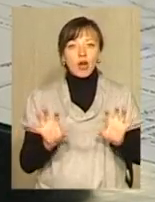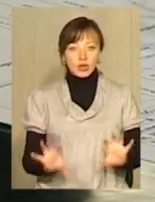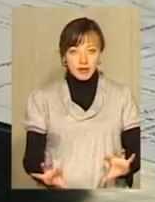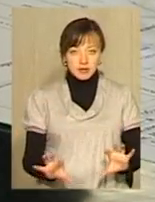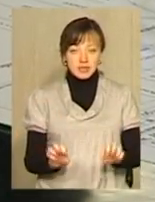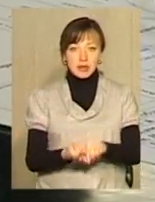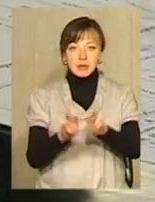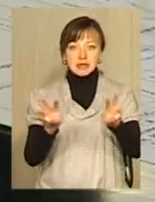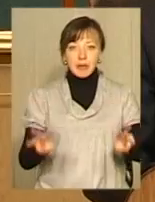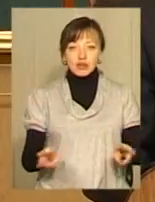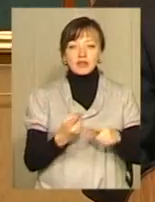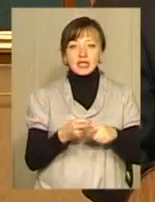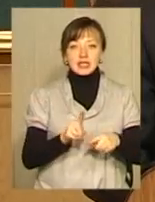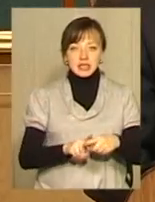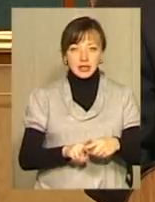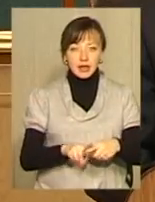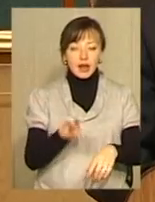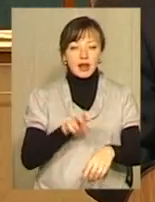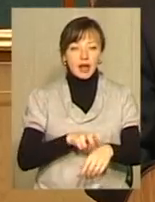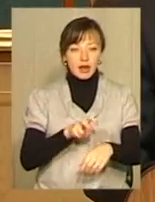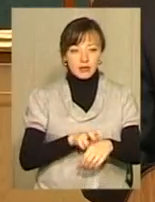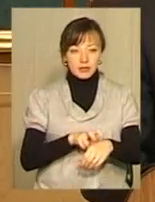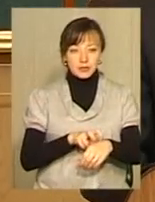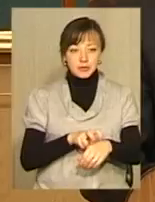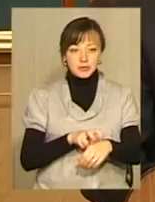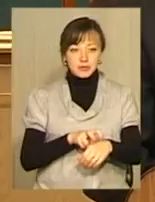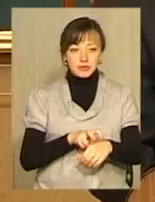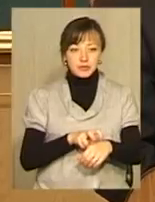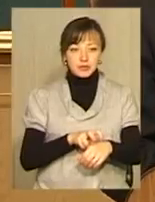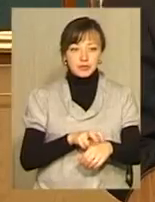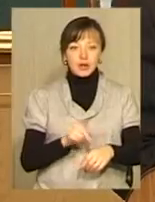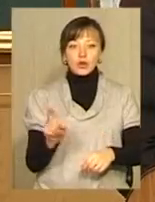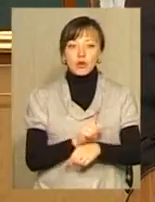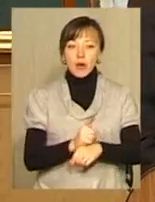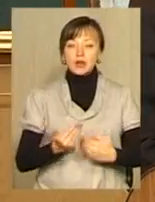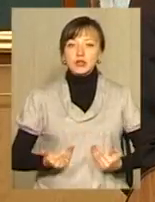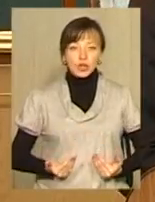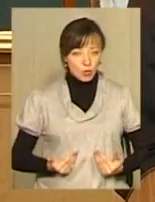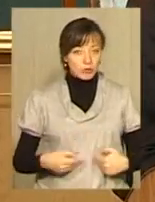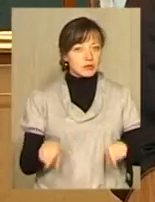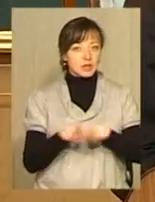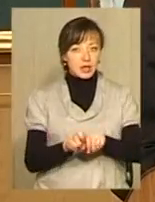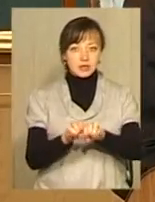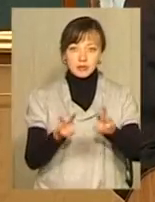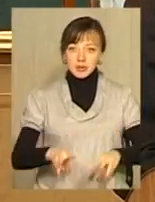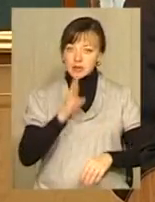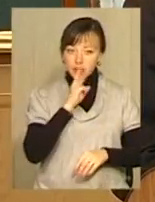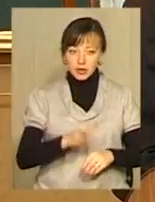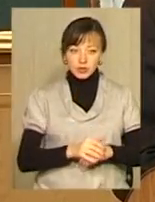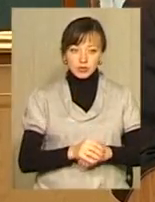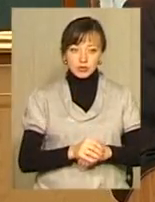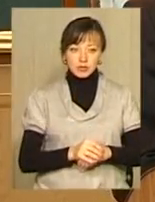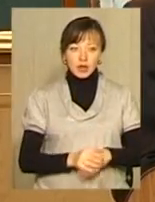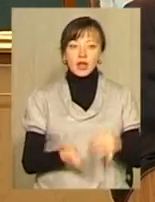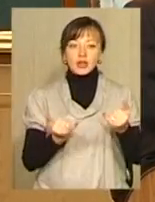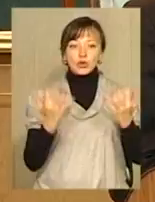забезпечувати даних лікарів як нормальним житлом, так і забезпечення заробітної плати. Уже на